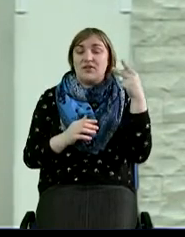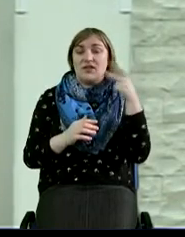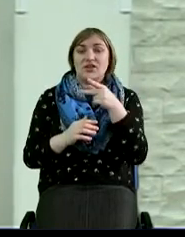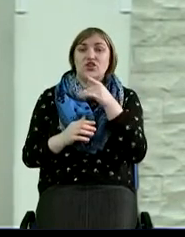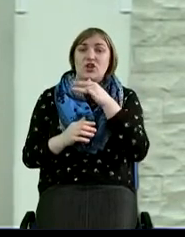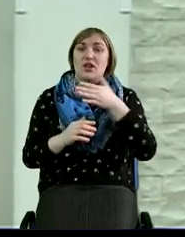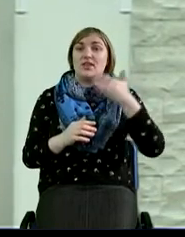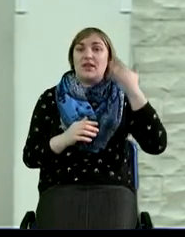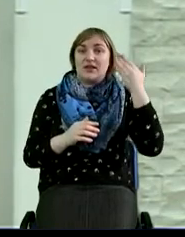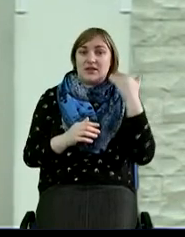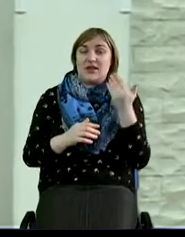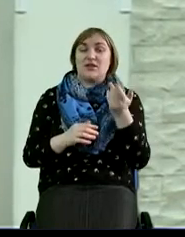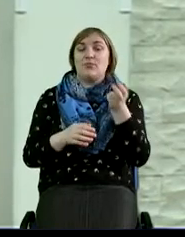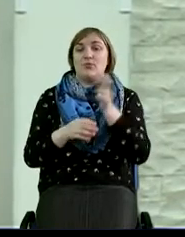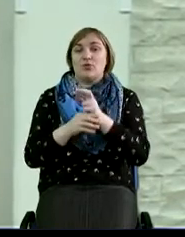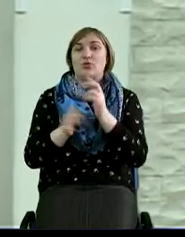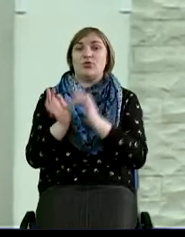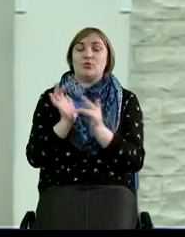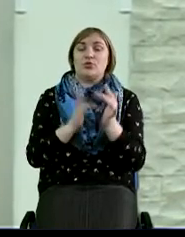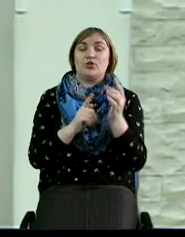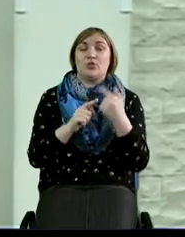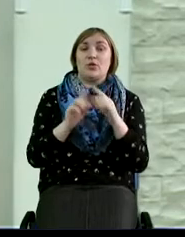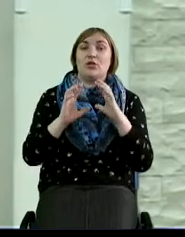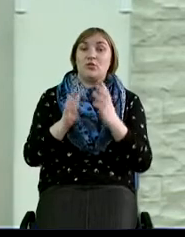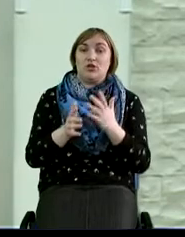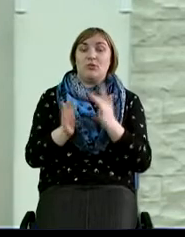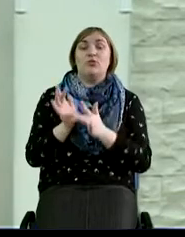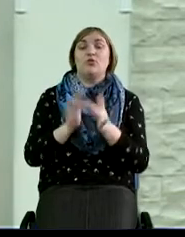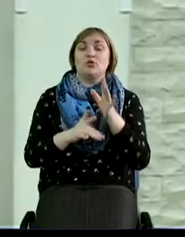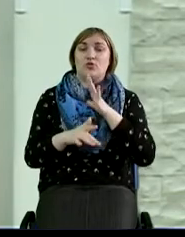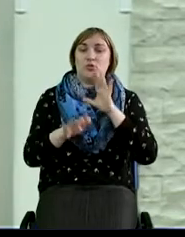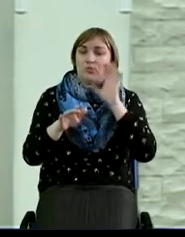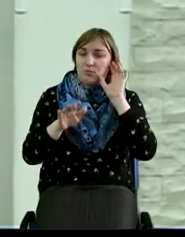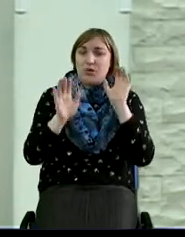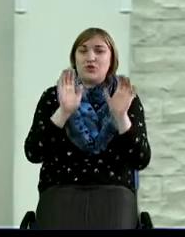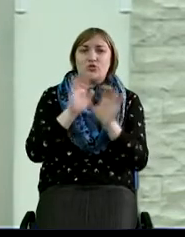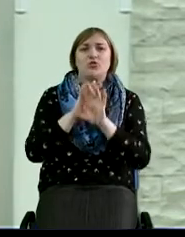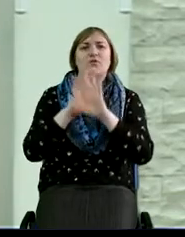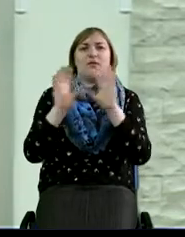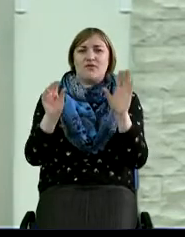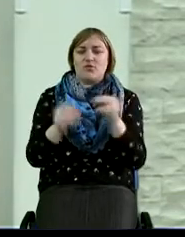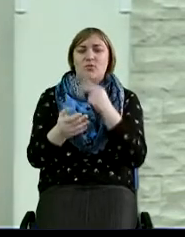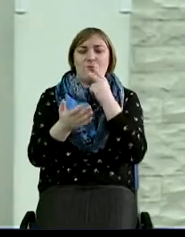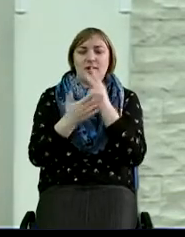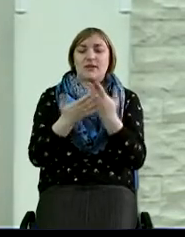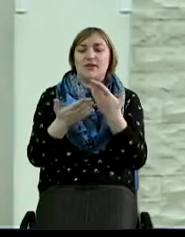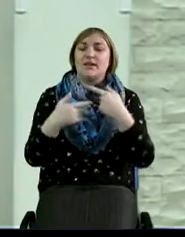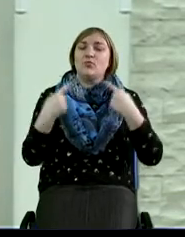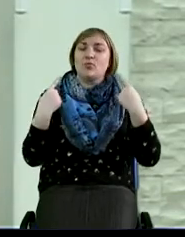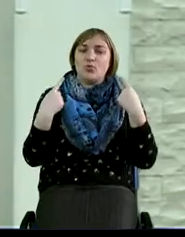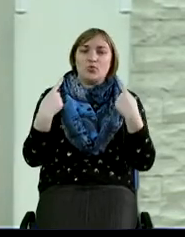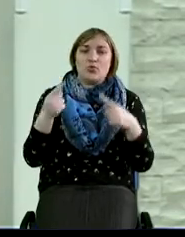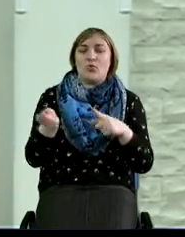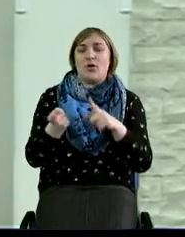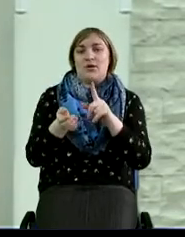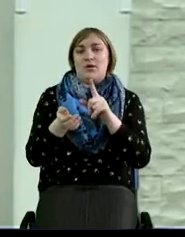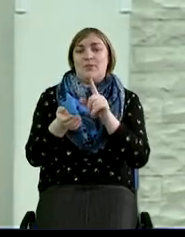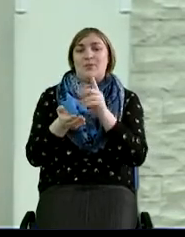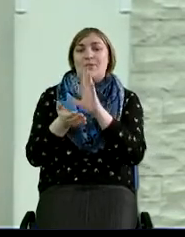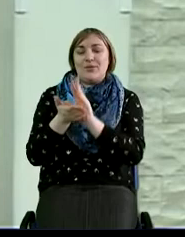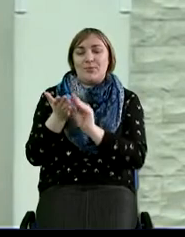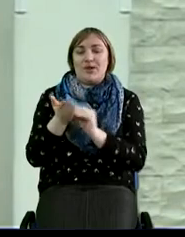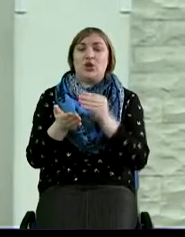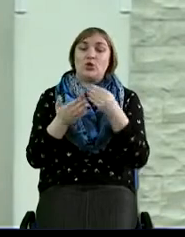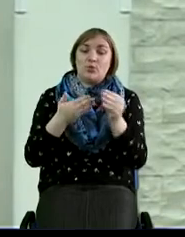назад, пришел Иисус Христос на эту землю, который был послушен во всем и показал нам совершенно другой пример и искупил нас от